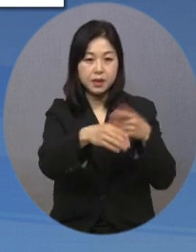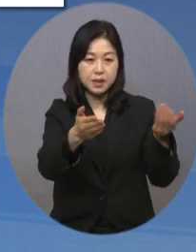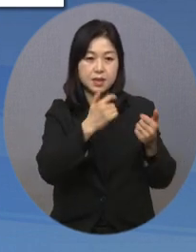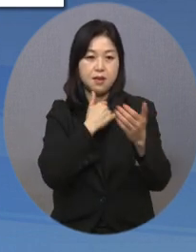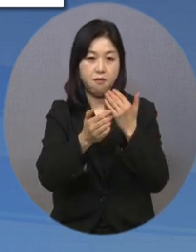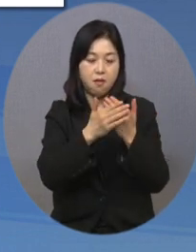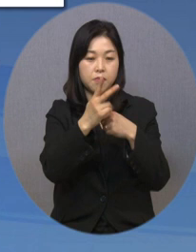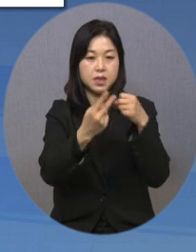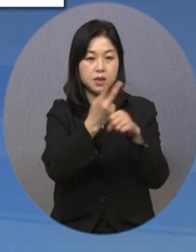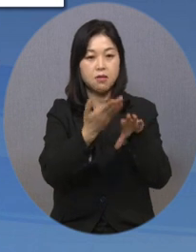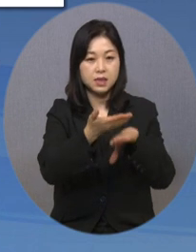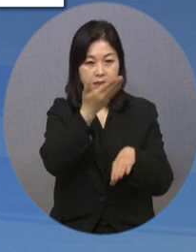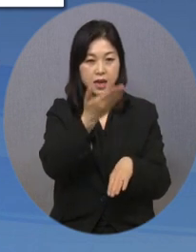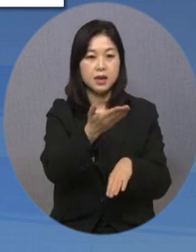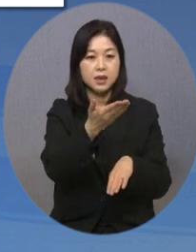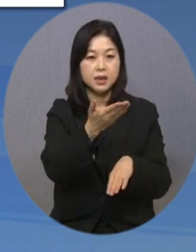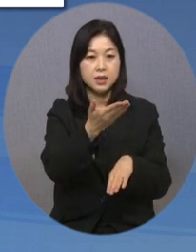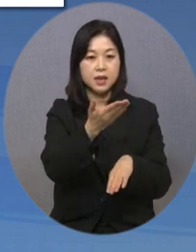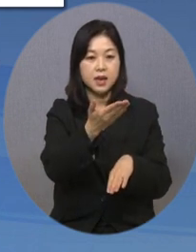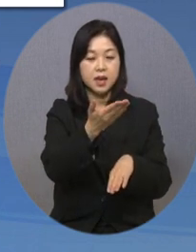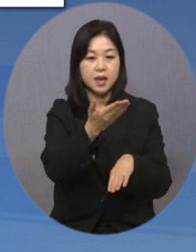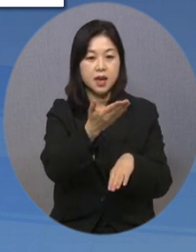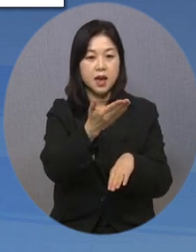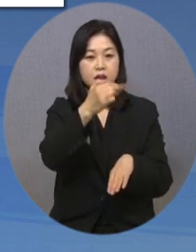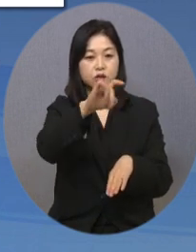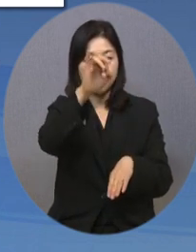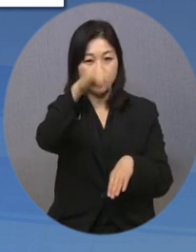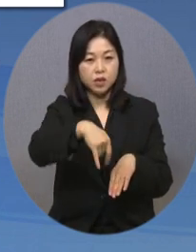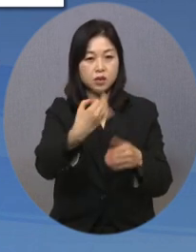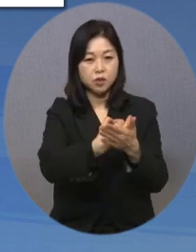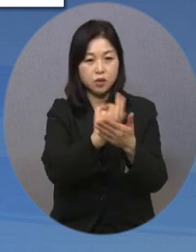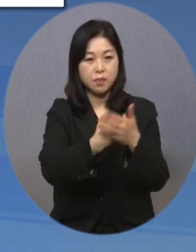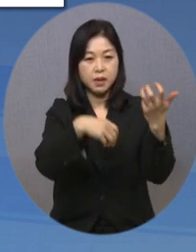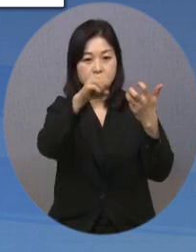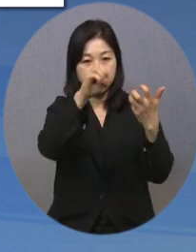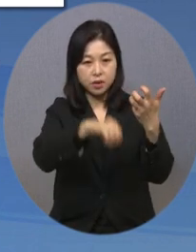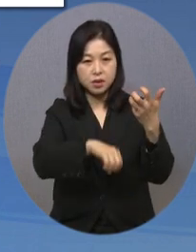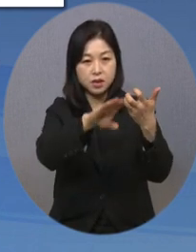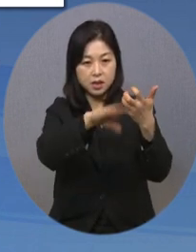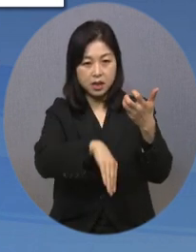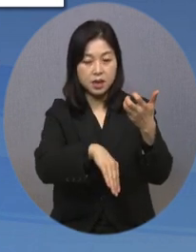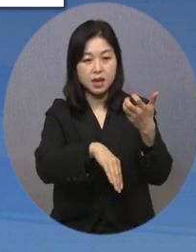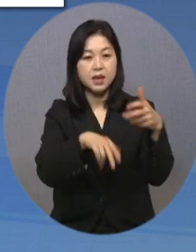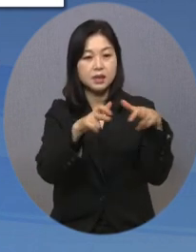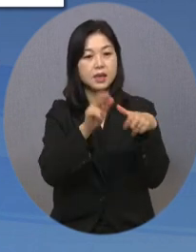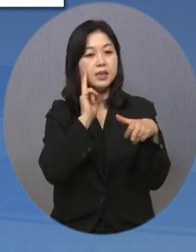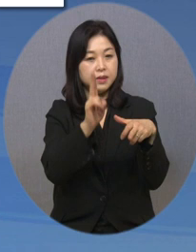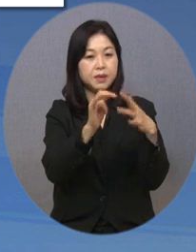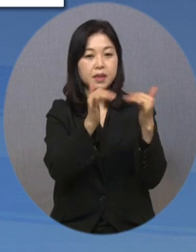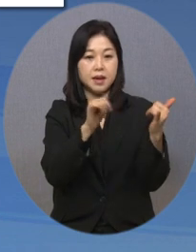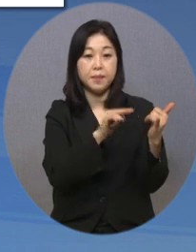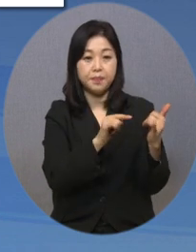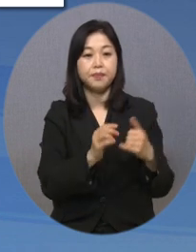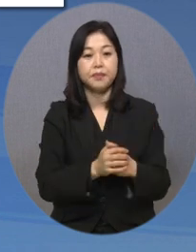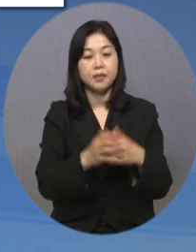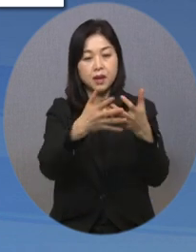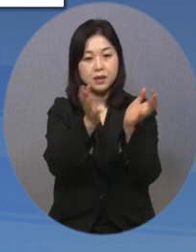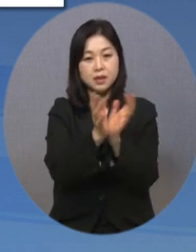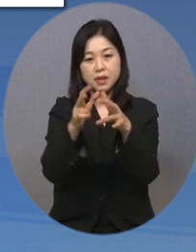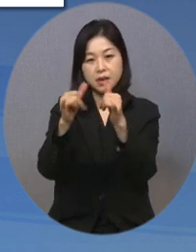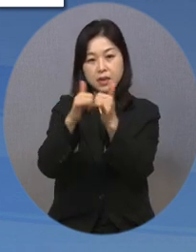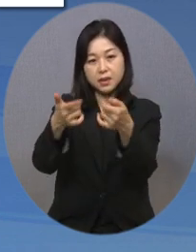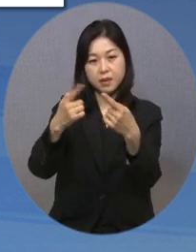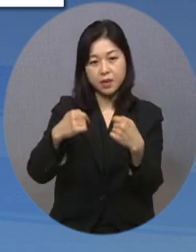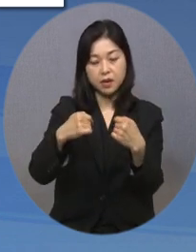경력 2년 이상의 중위소득 80% 이하의 중증 장애인이어야 합니다. 단체는 장애인이 참여하는